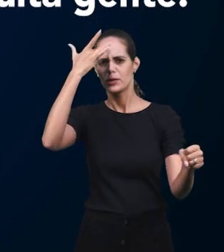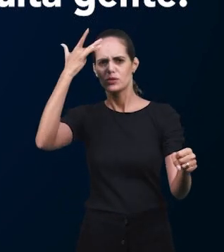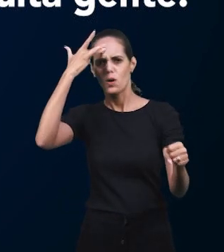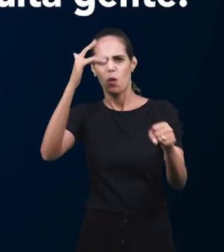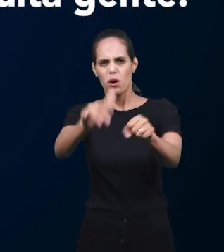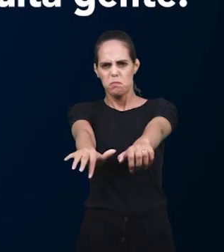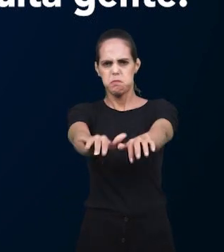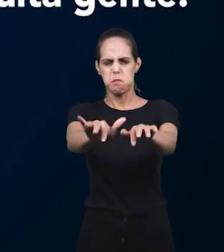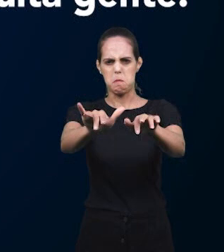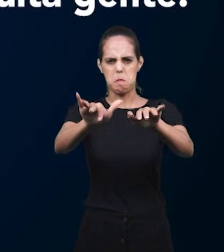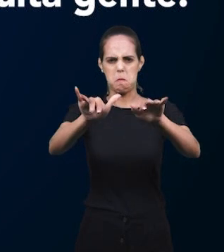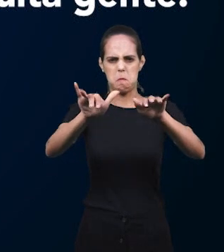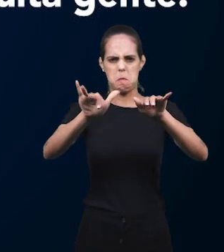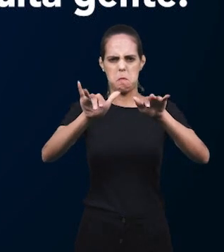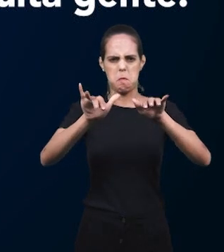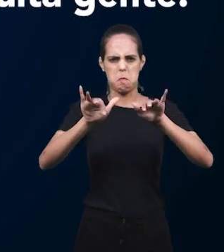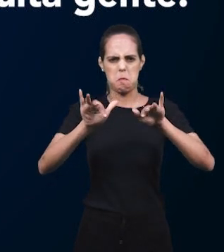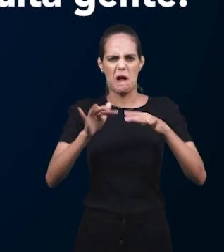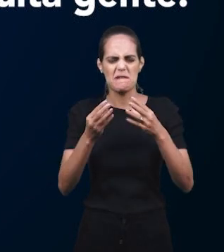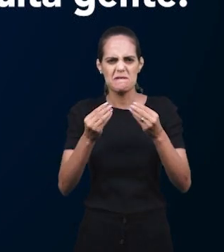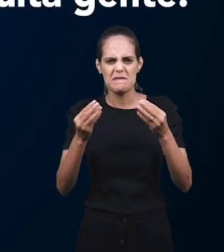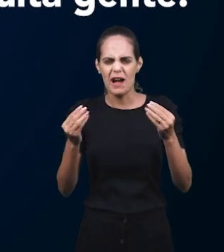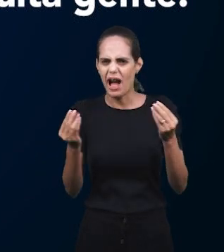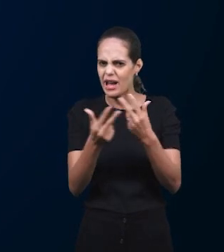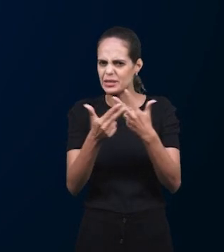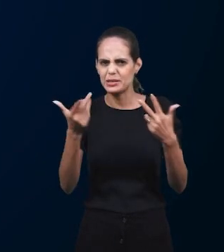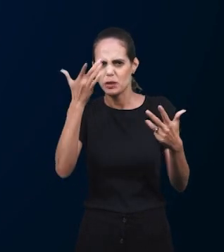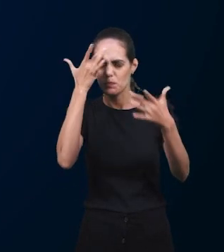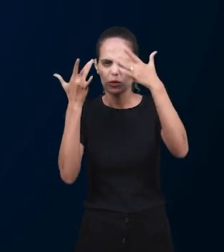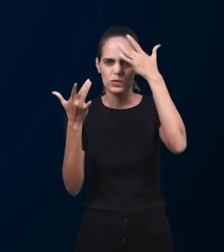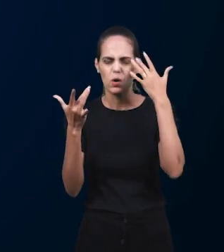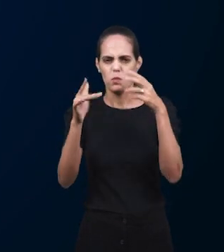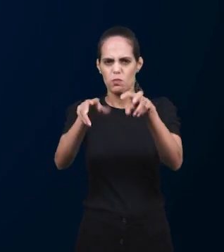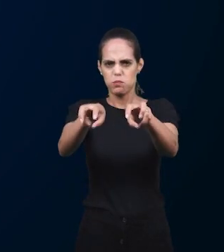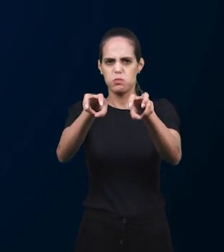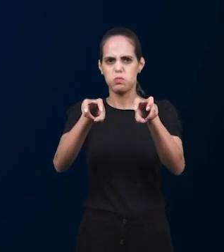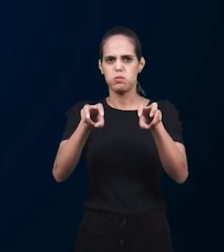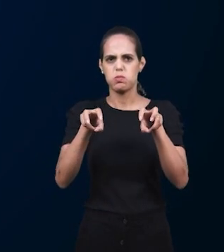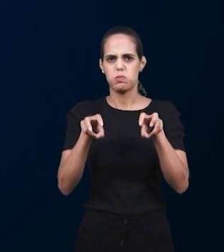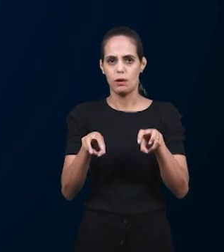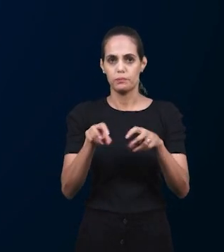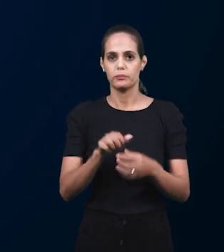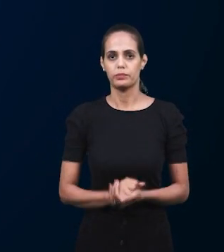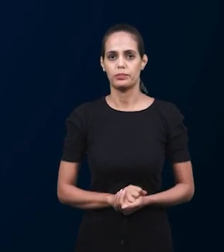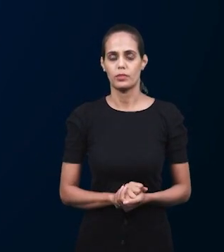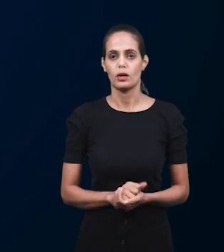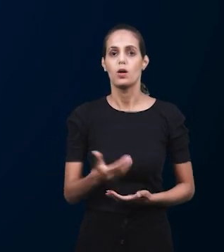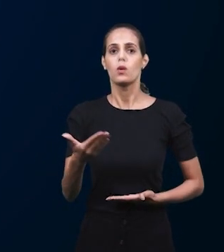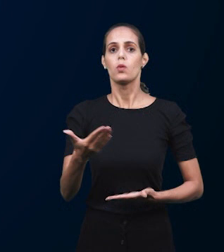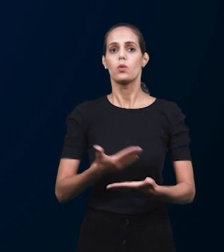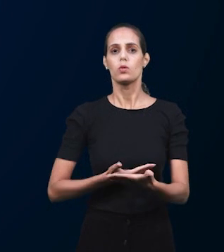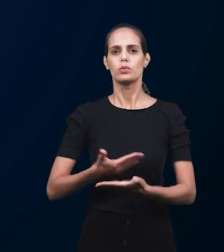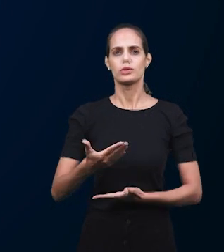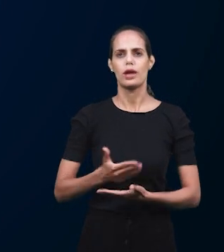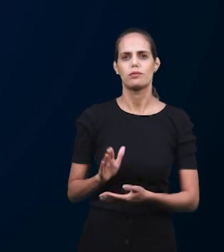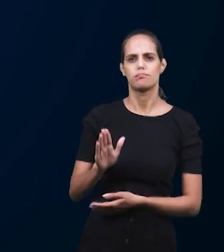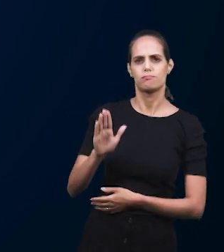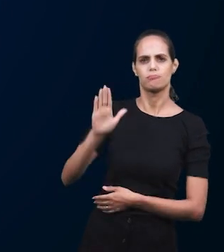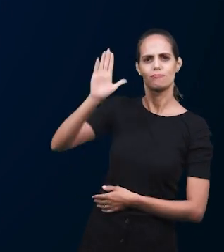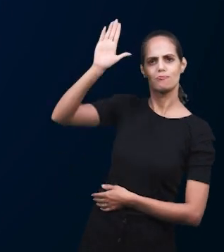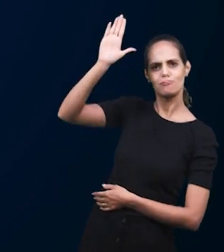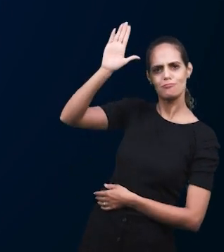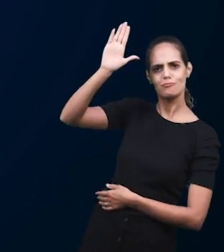Евгений Гондарев. Потом я встала и ответила «Здесь говорится о